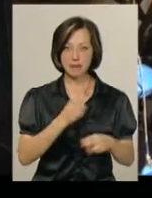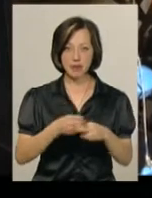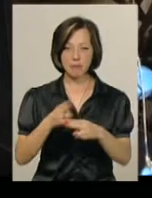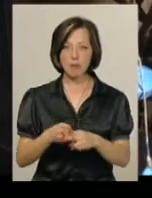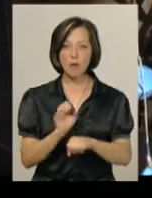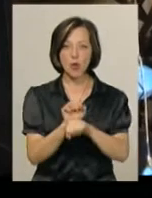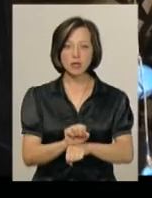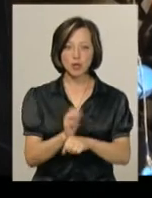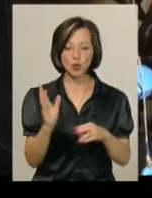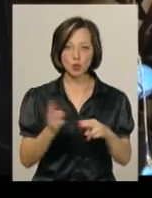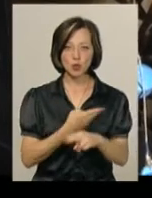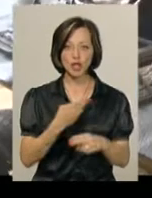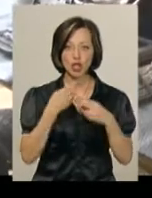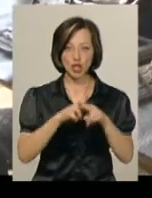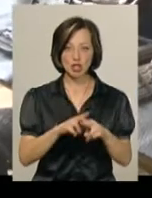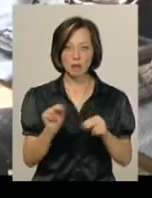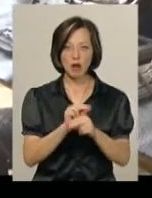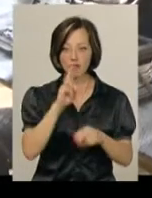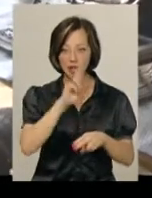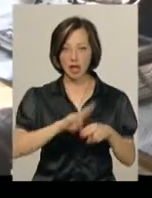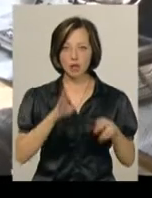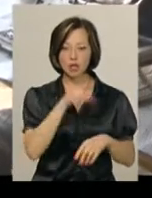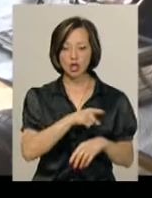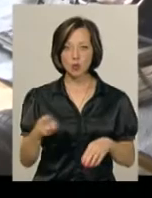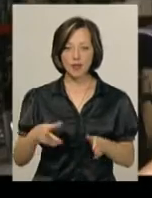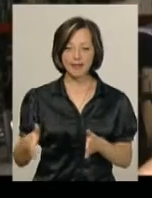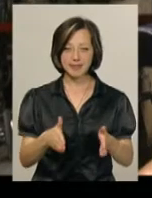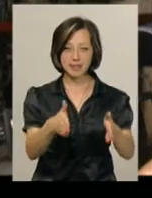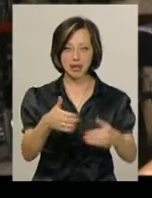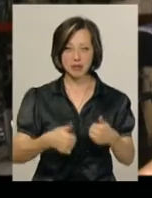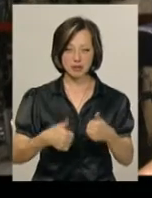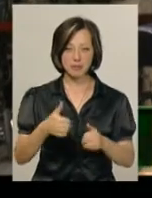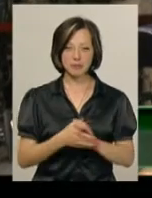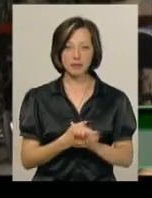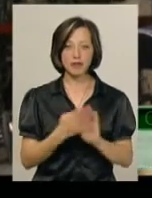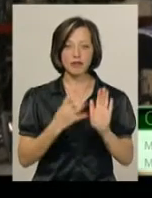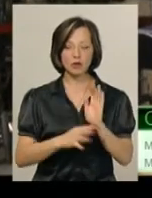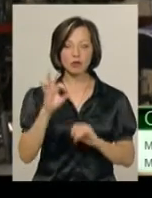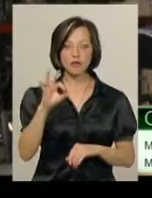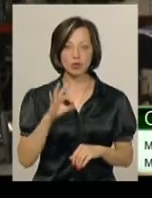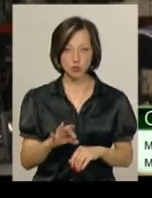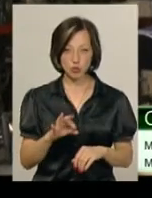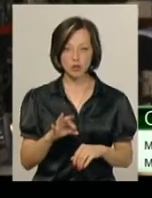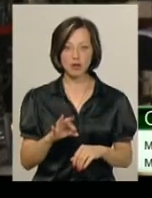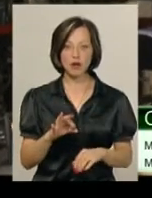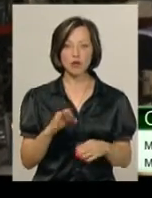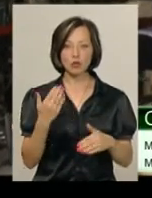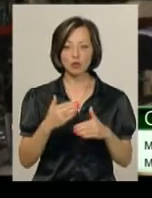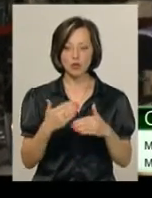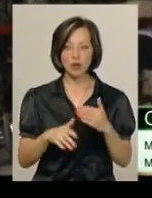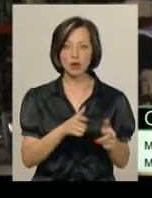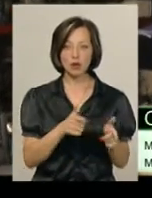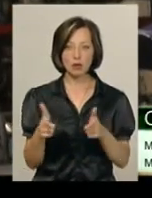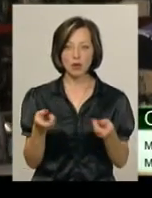простійне усунення технічних неполадок – втрата часу на дистанції. На 90% глісер майже готовий.